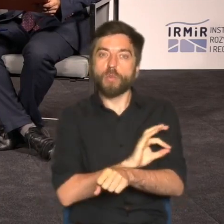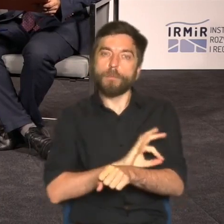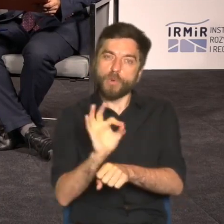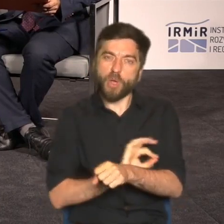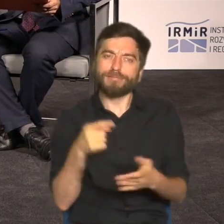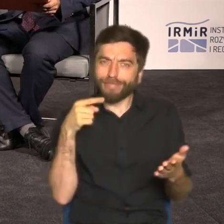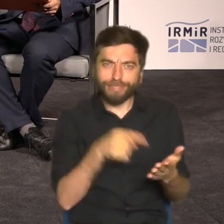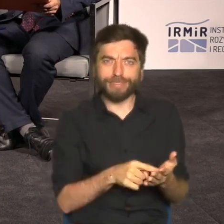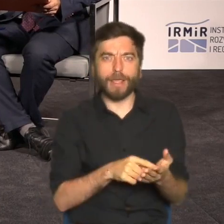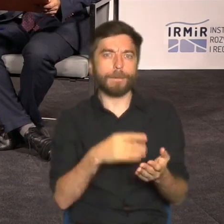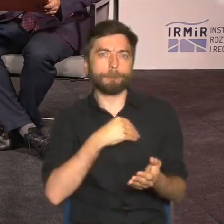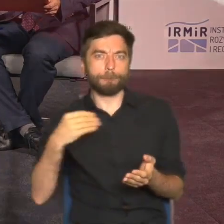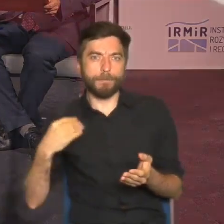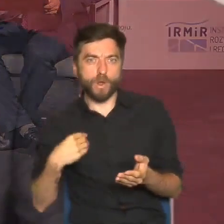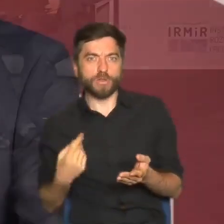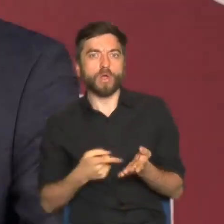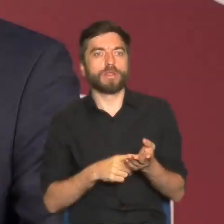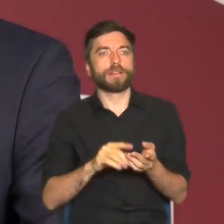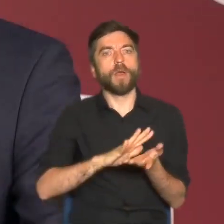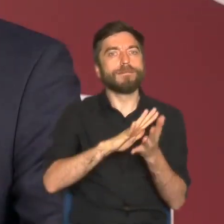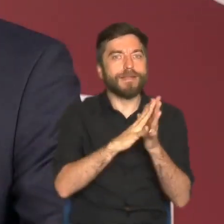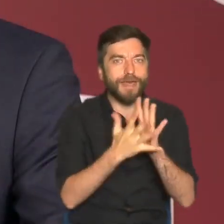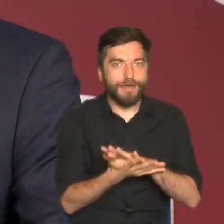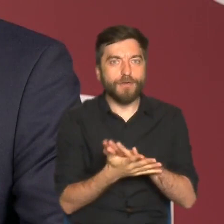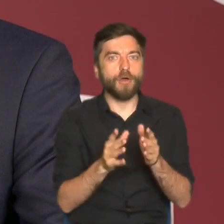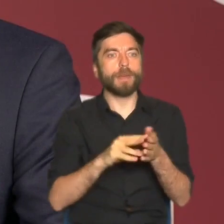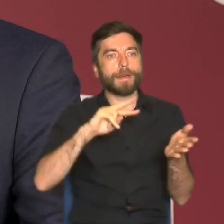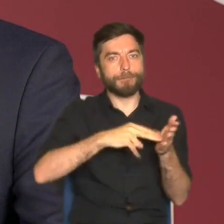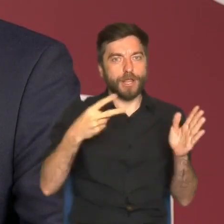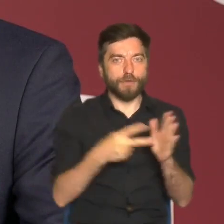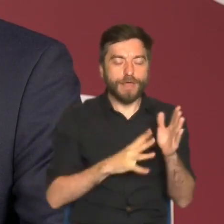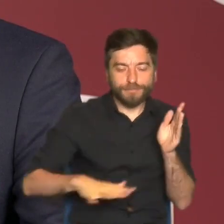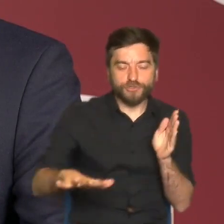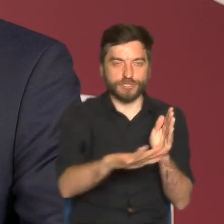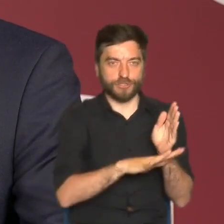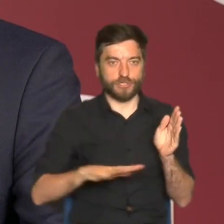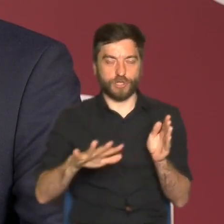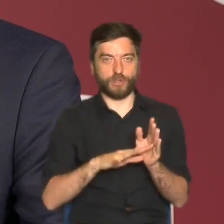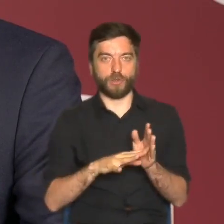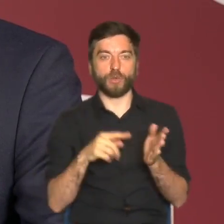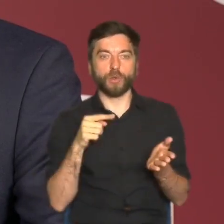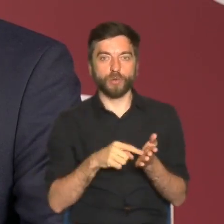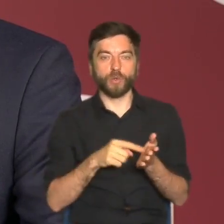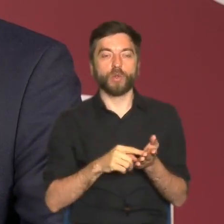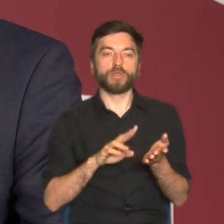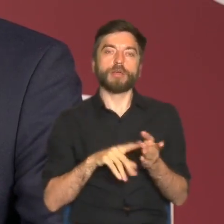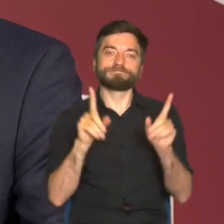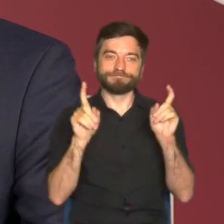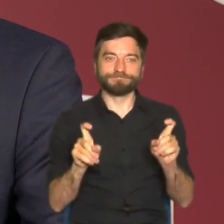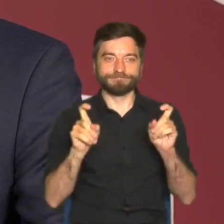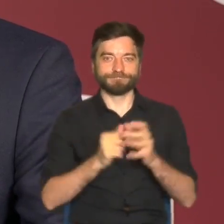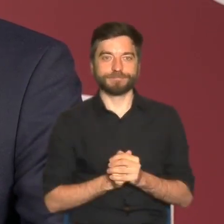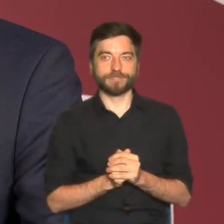przeprowadzenia reformy planowania przestrzennego i myślę, że na początek